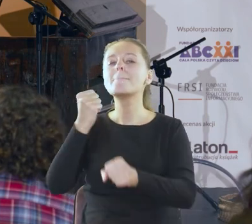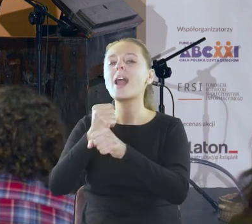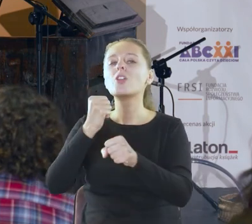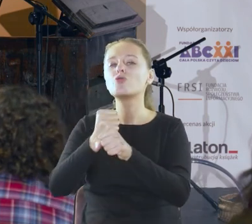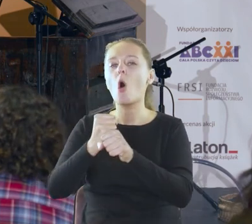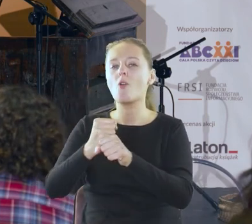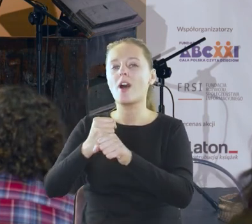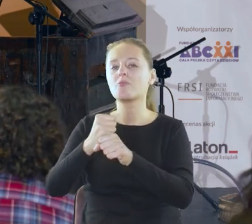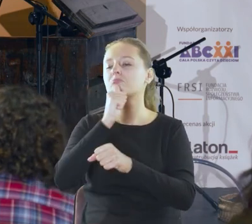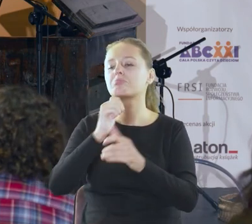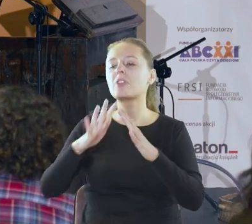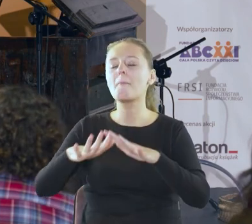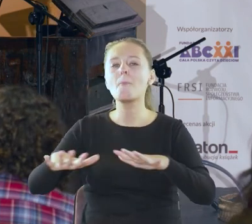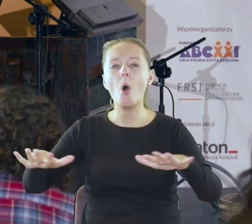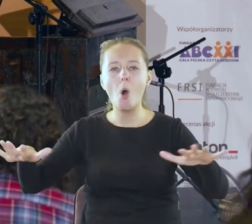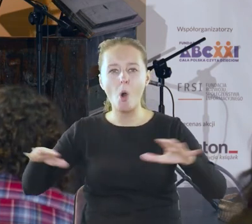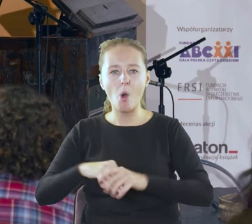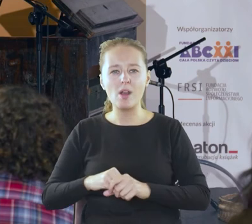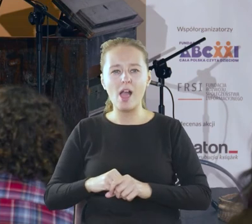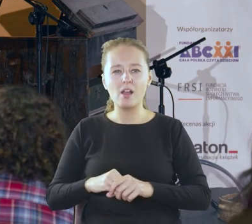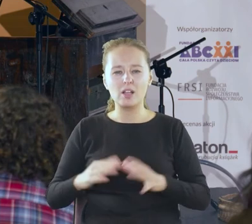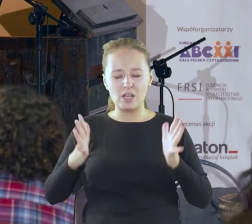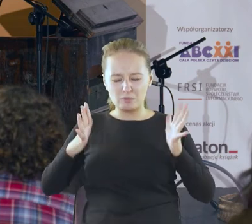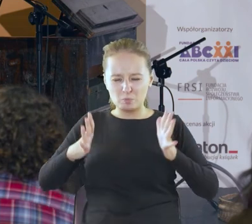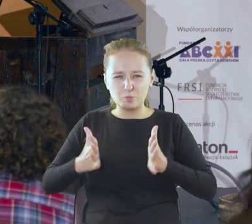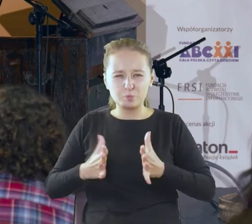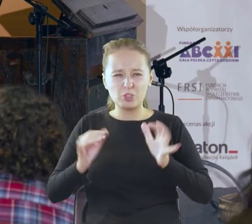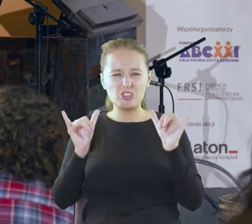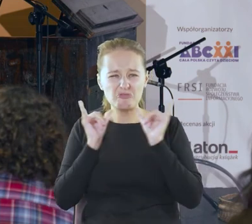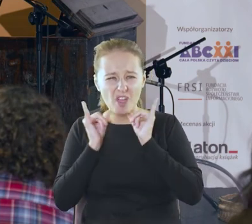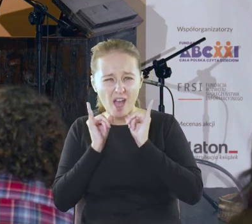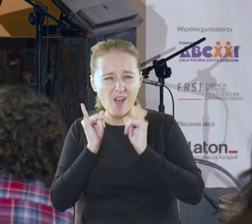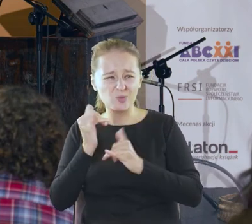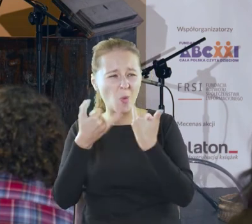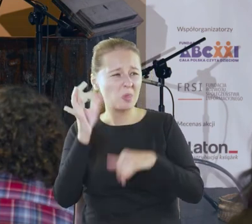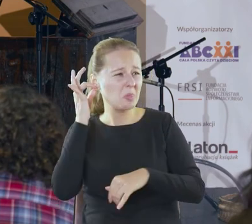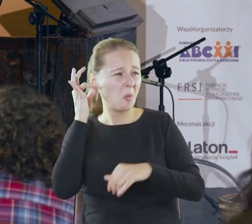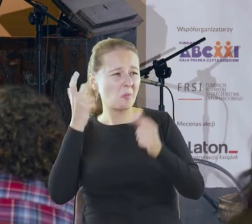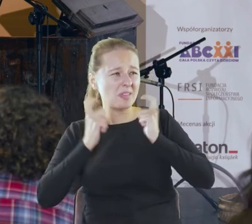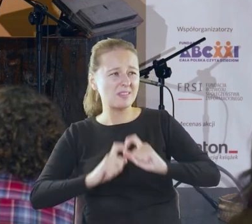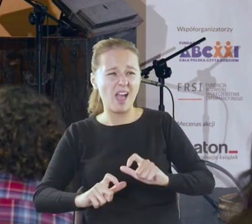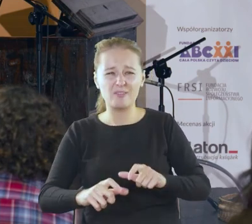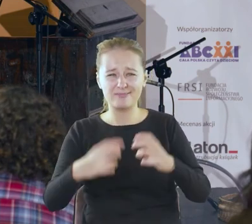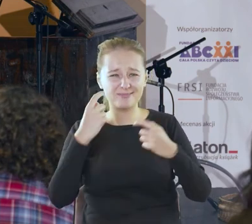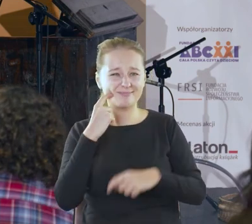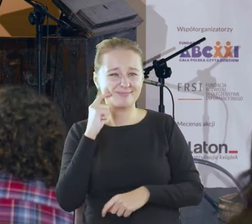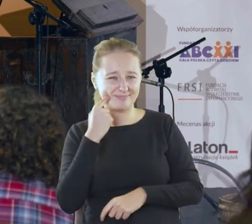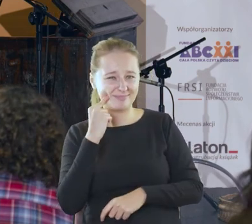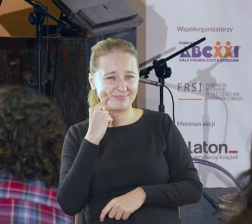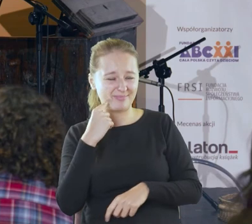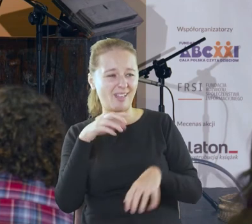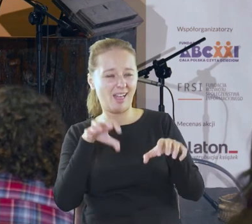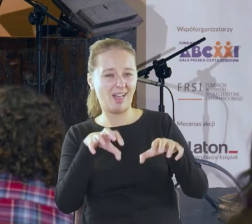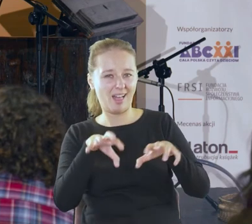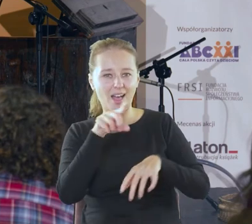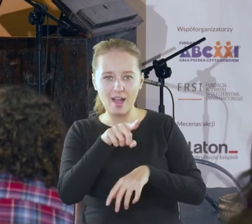polu w gorsecie ten gorset ją ciśnie kobiety ze wsi się z niej śmieją ale życzniwie się z niej